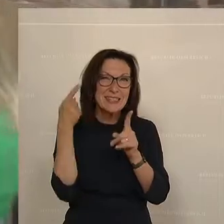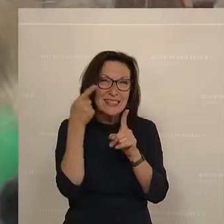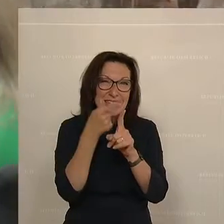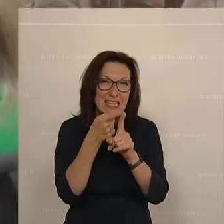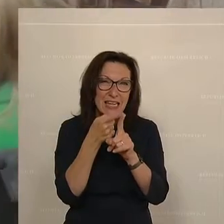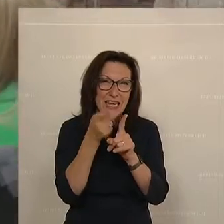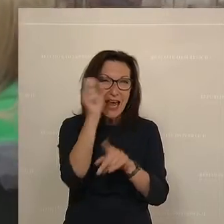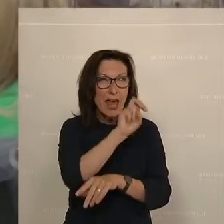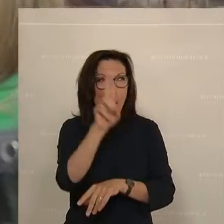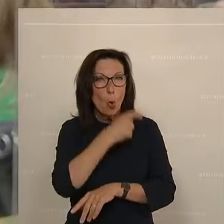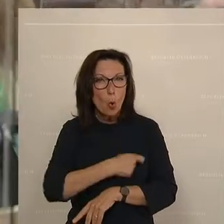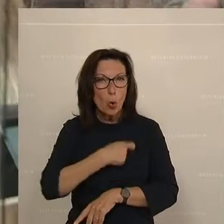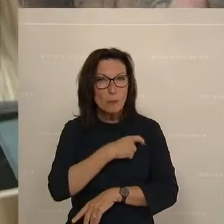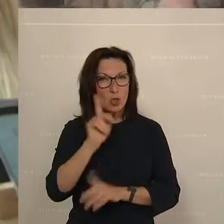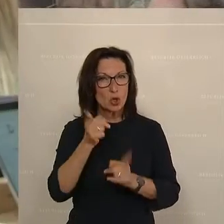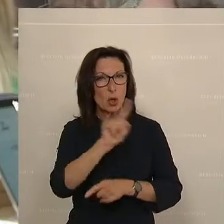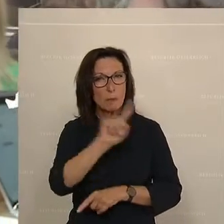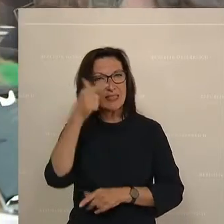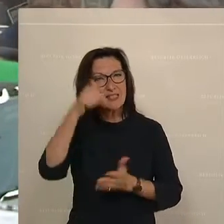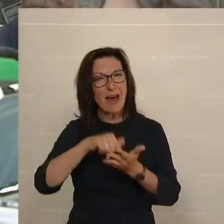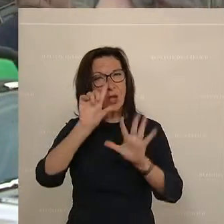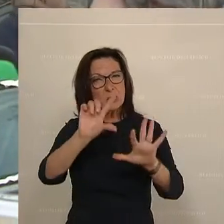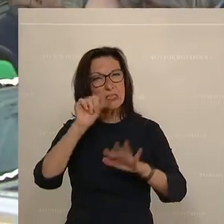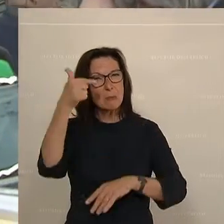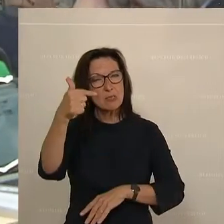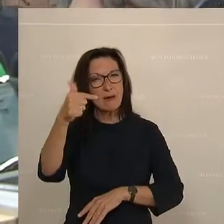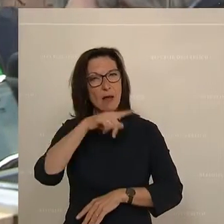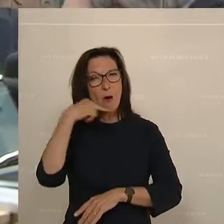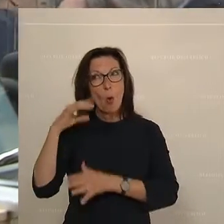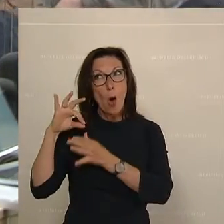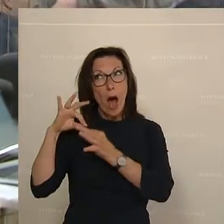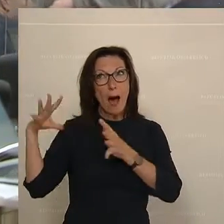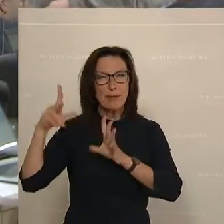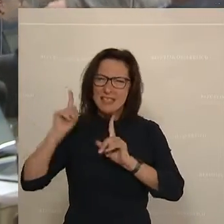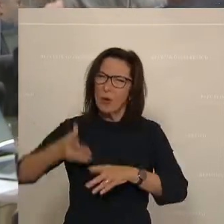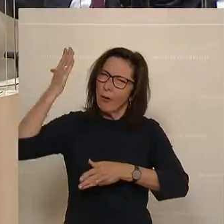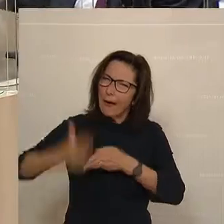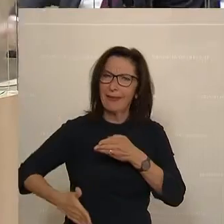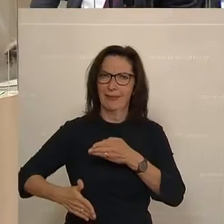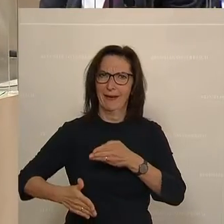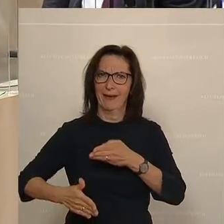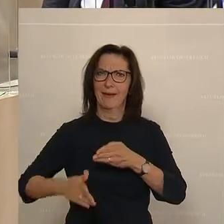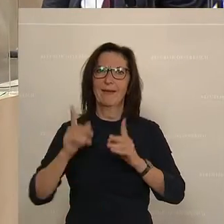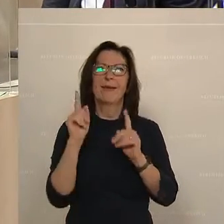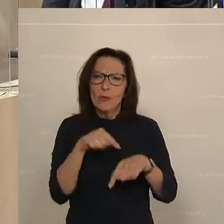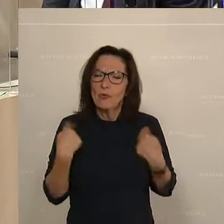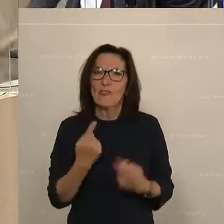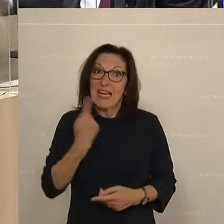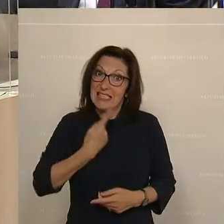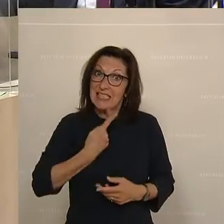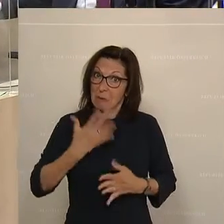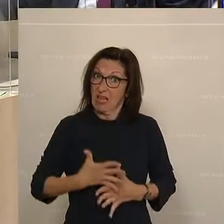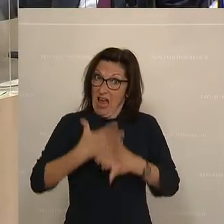Europäischen Kommission, nämlich bis 2027 die Abhängigkeit von Russland zu beenden, auch mit unserem Beitrag beitragen können.